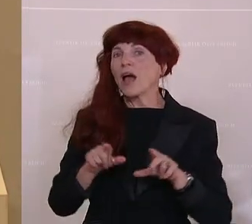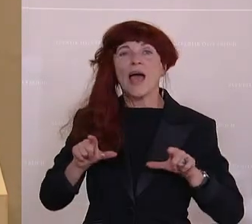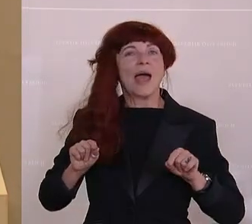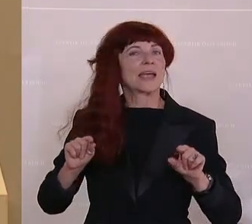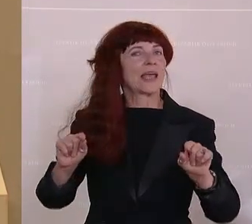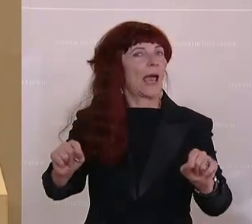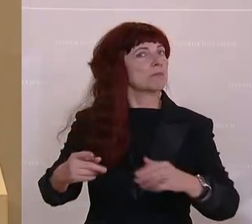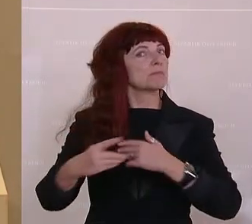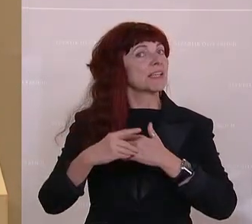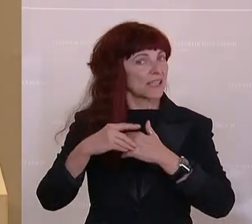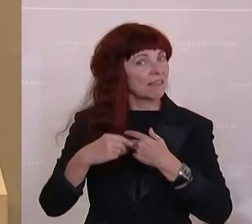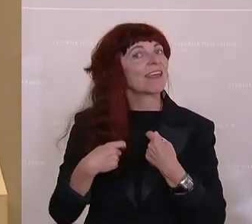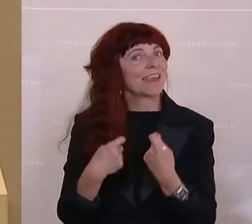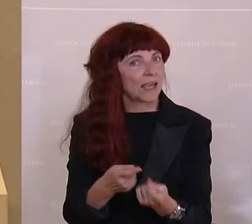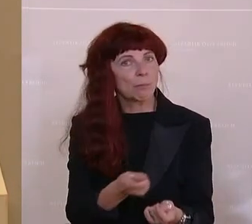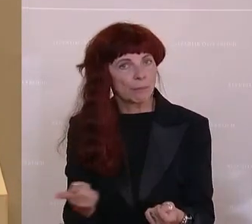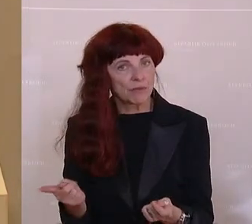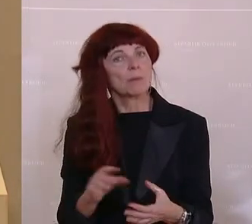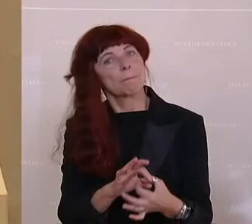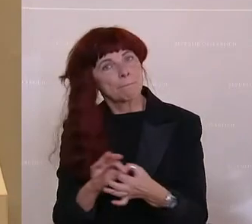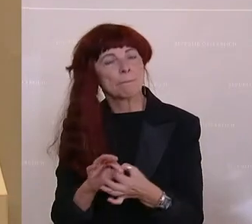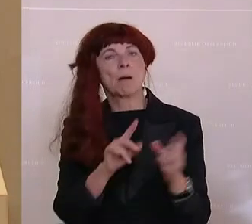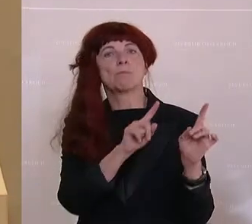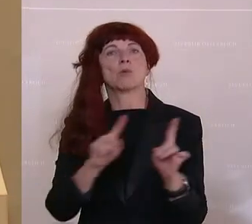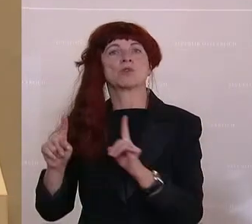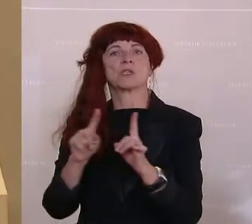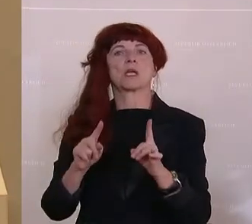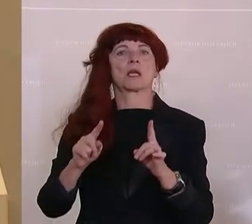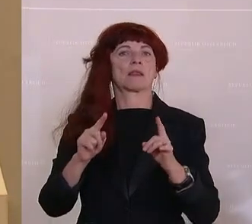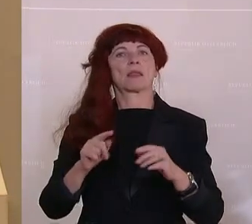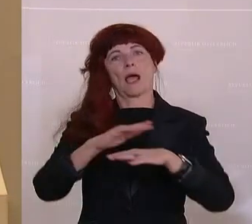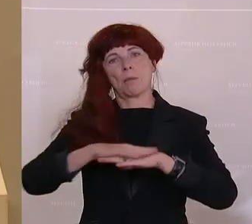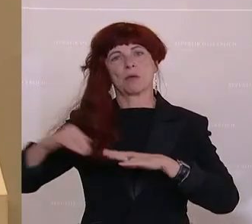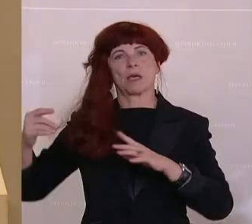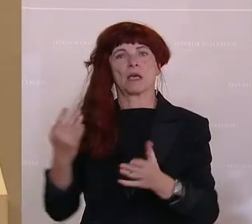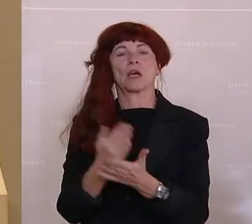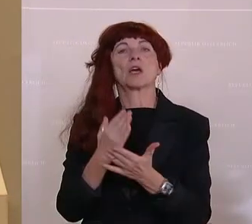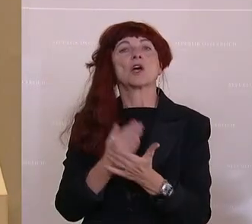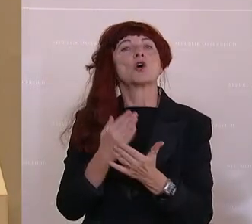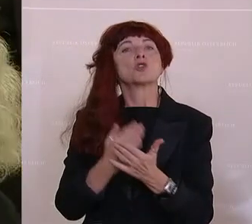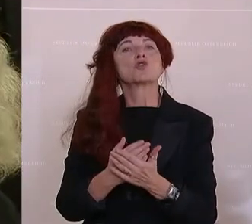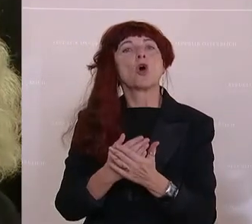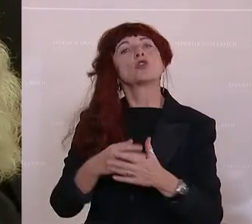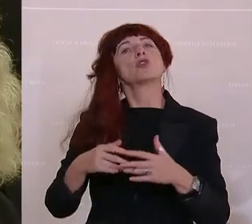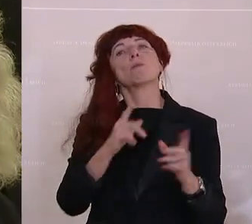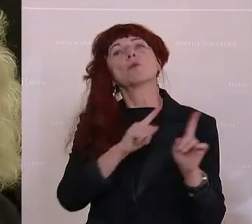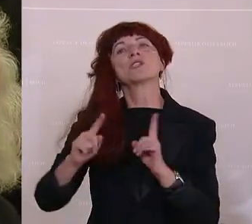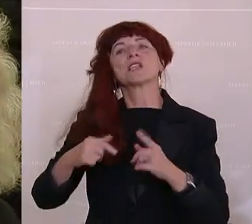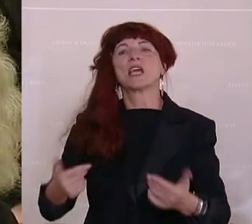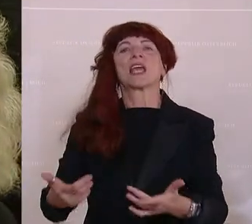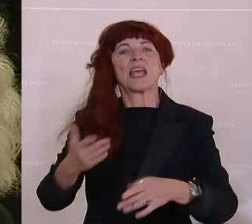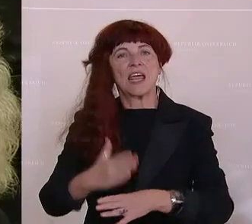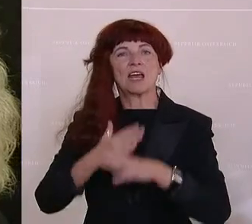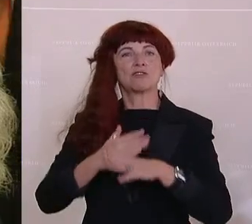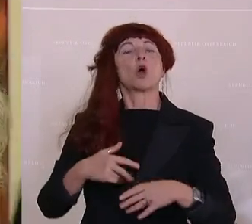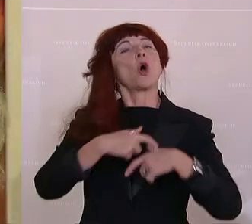Moment nicht so vorstellen. Aber alleine durch die Musik entspannt sich der Körper, dass die Schmerztherapie besser angreift und auch die Ängste werden